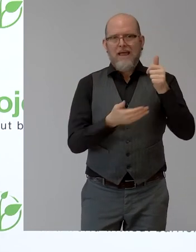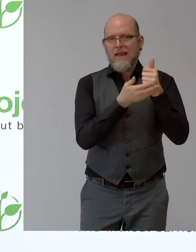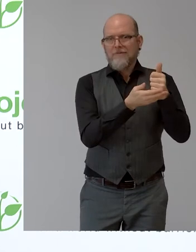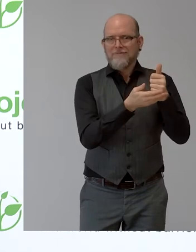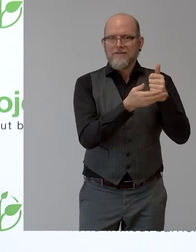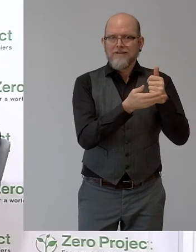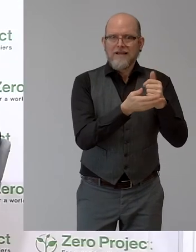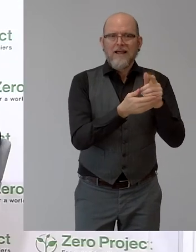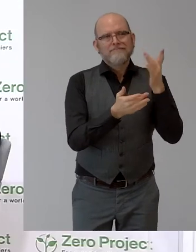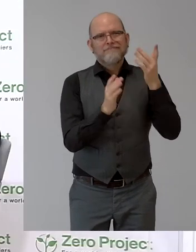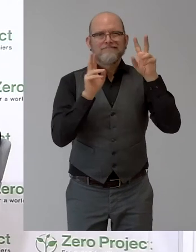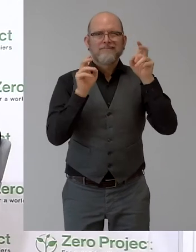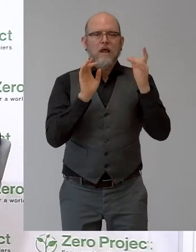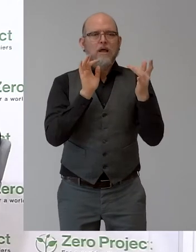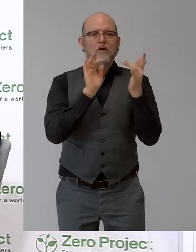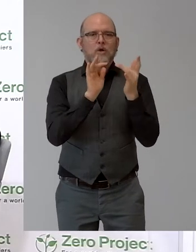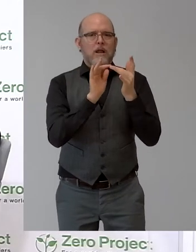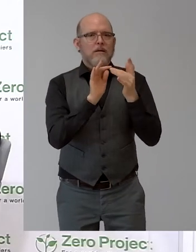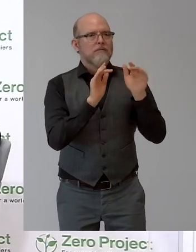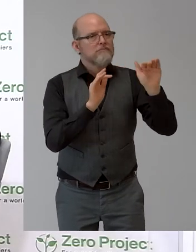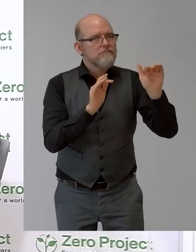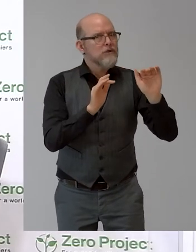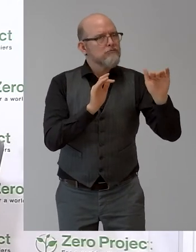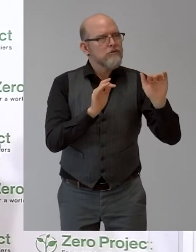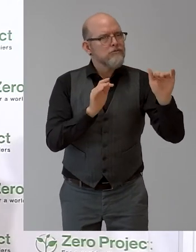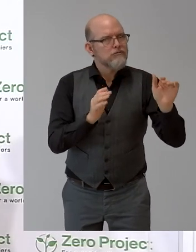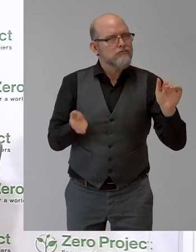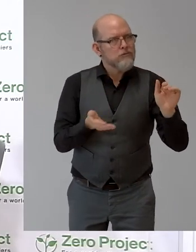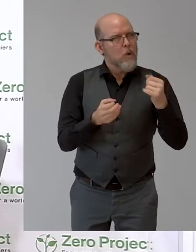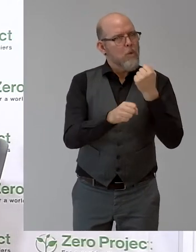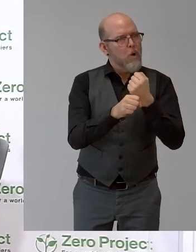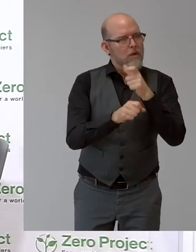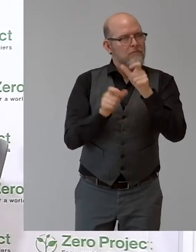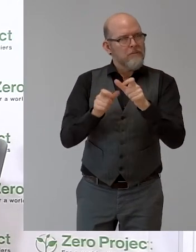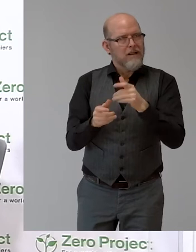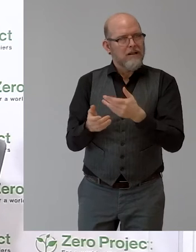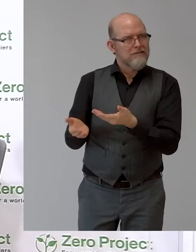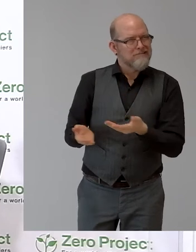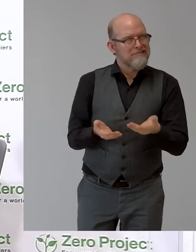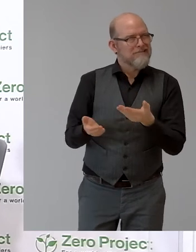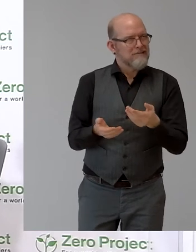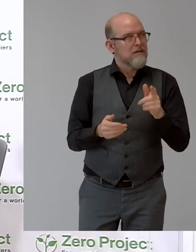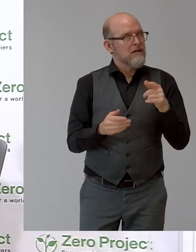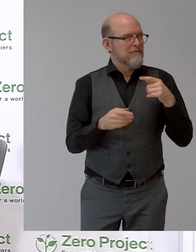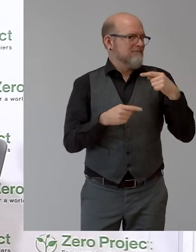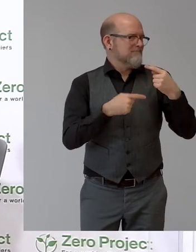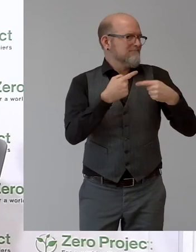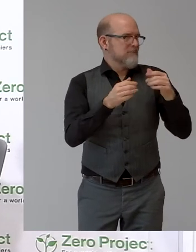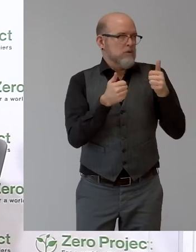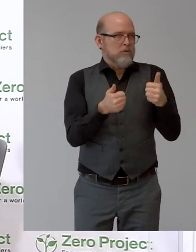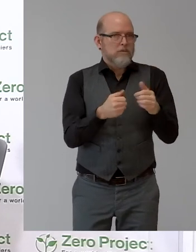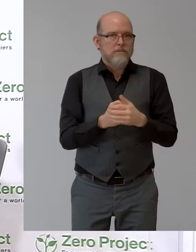Thema Beschäftigung von Menschen mit Behinderungen geht. Frau Mag. Steger, wie hört sich das für Sie an?